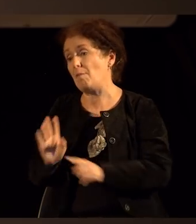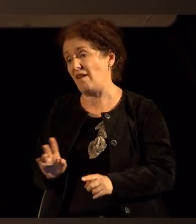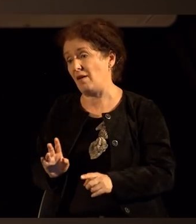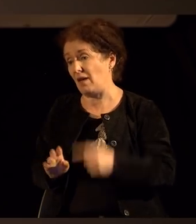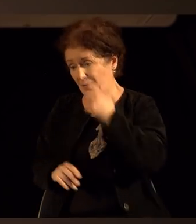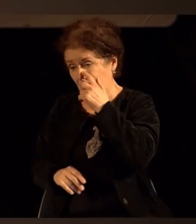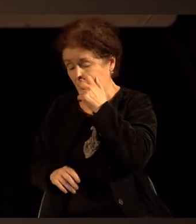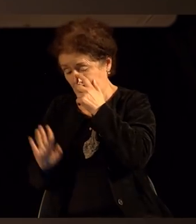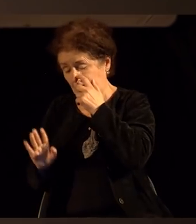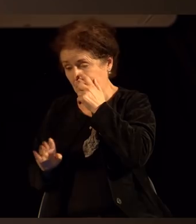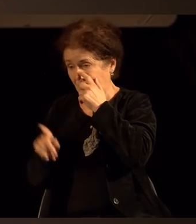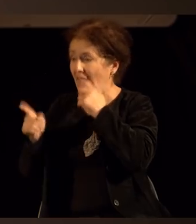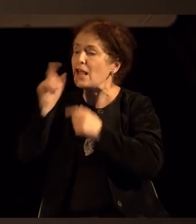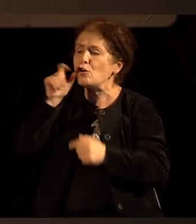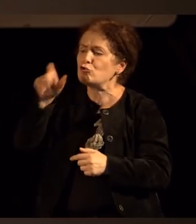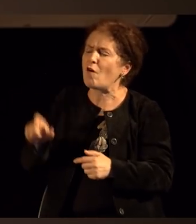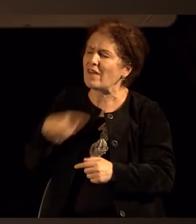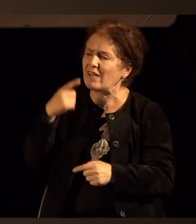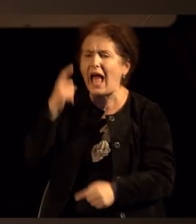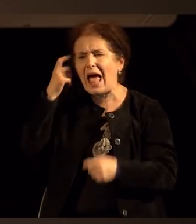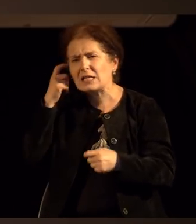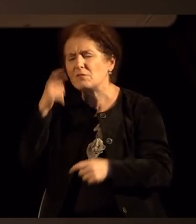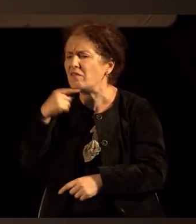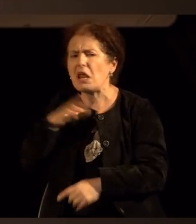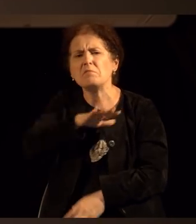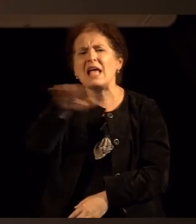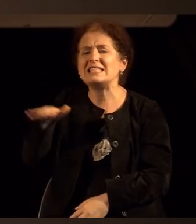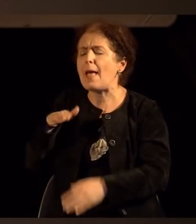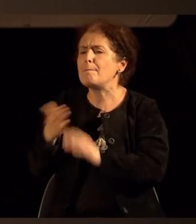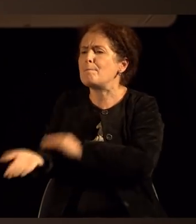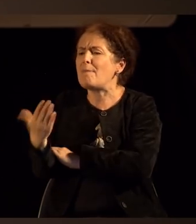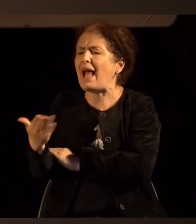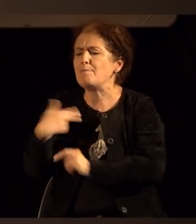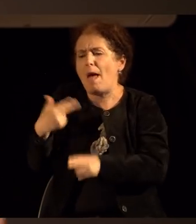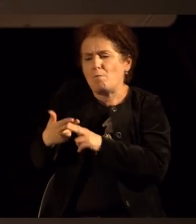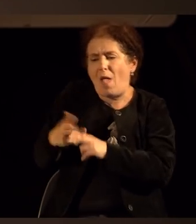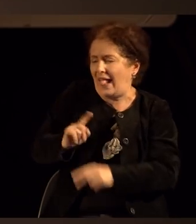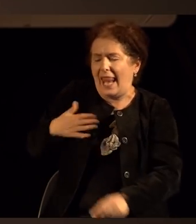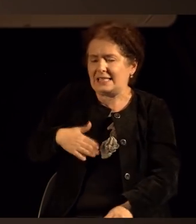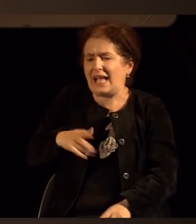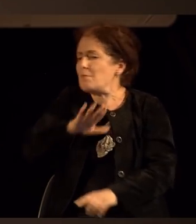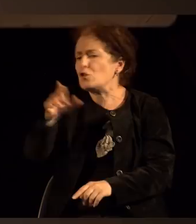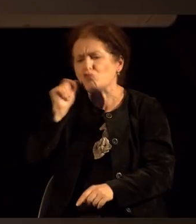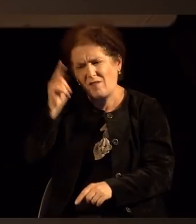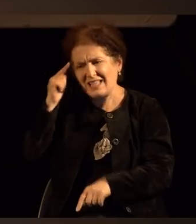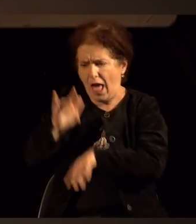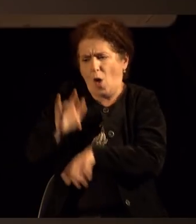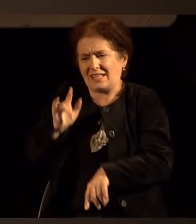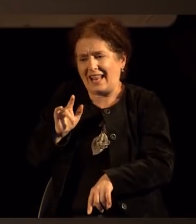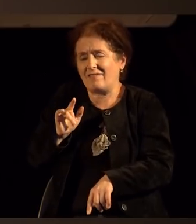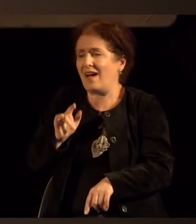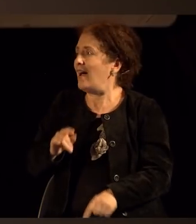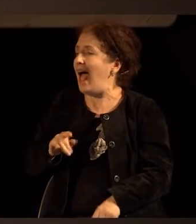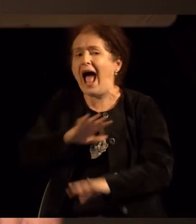кој пошал да размислуа и вели, Сите ние бегаме од болови, од непријатности, а сите се